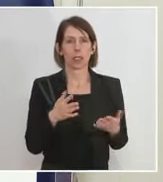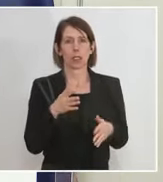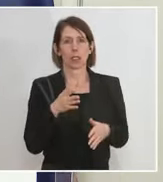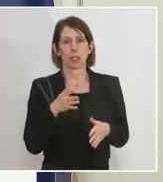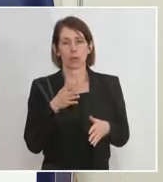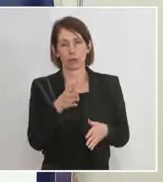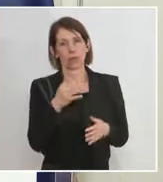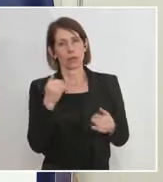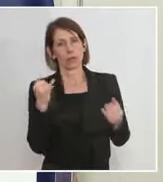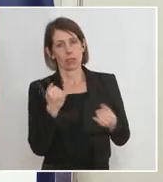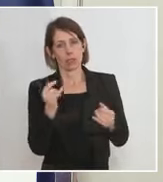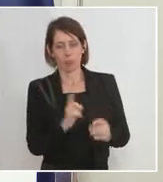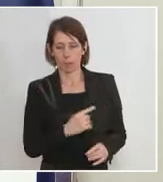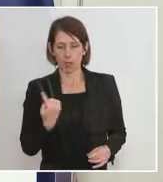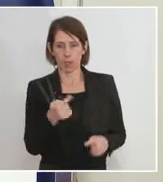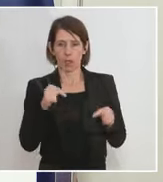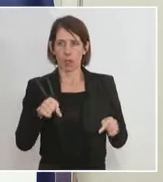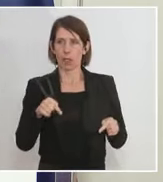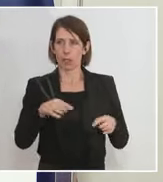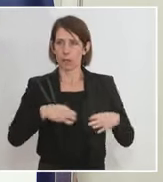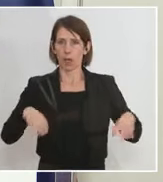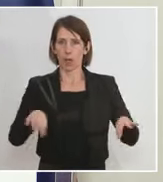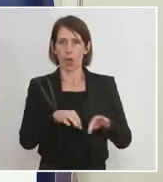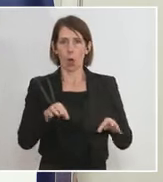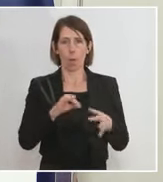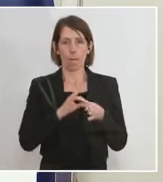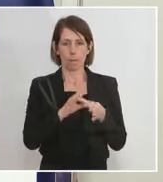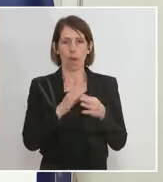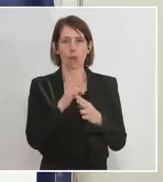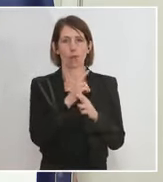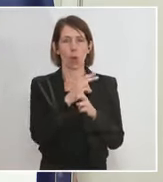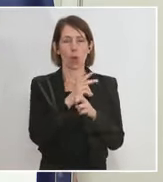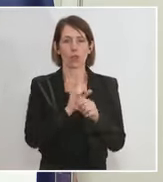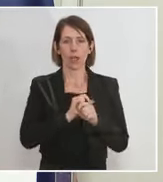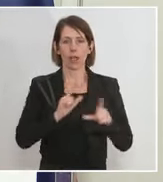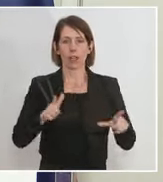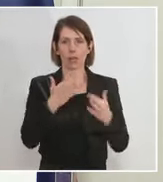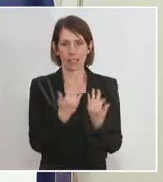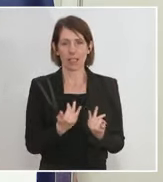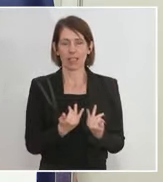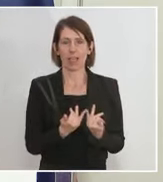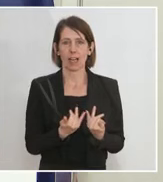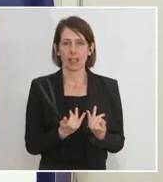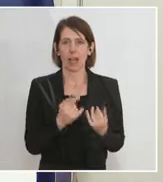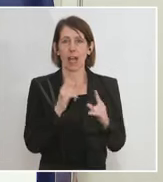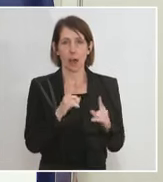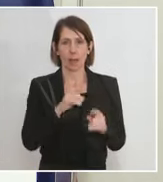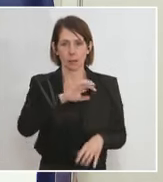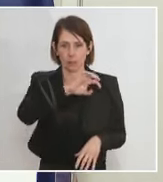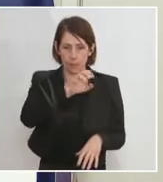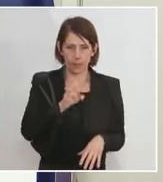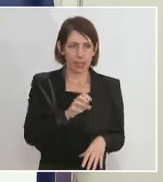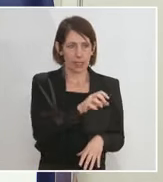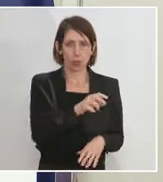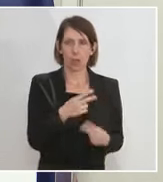in diesem Kreis und Raum hier auf die österreichweiten Zahlen schauen, aber ganz relevant ist ja, wie schaut es wo regional aus.